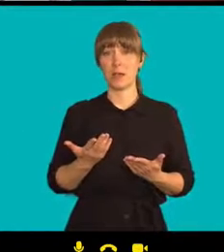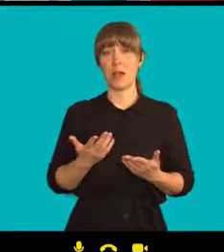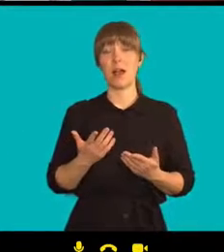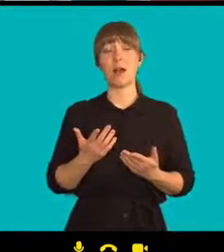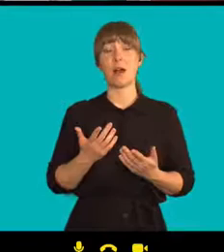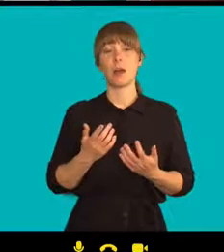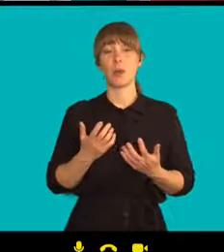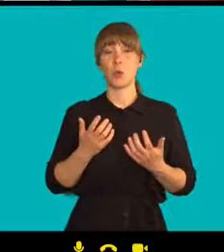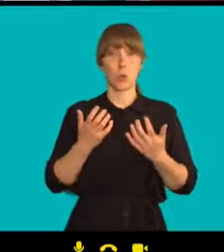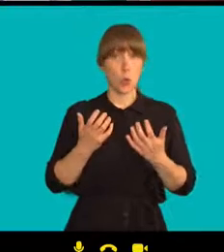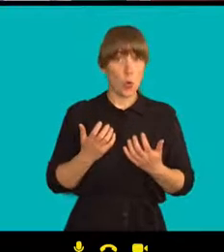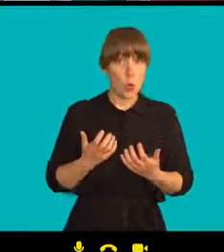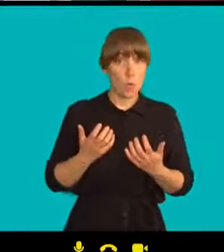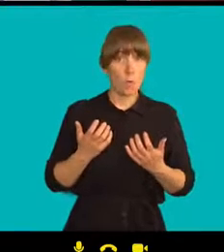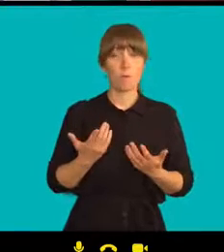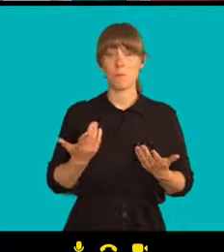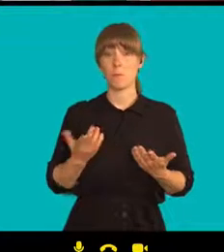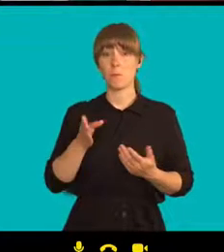televizi